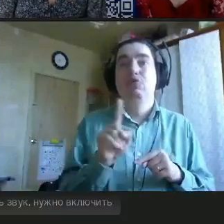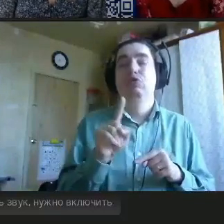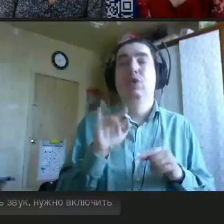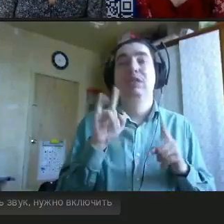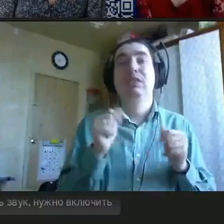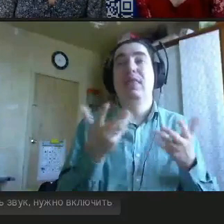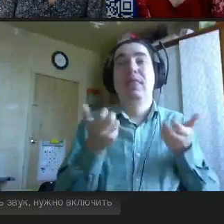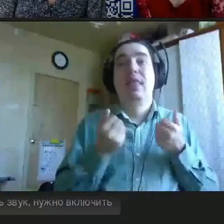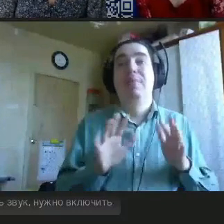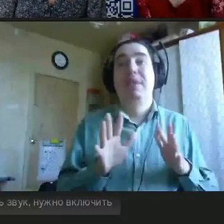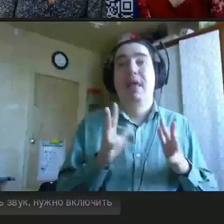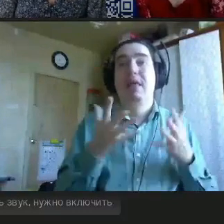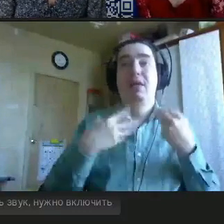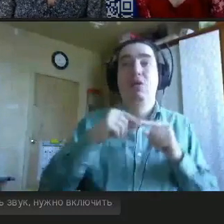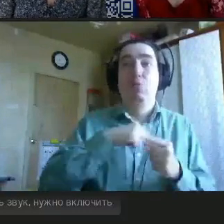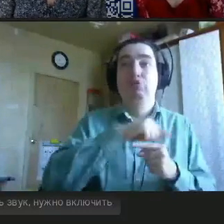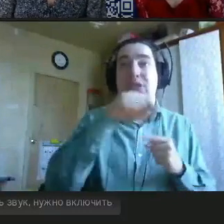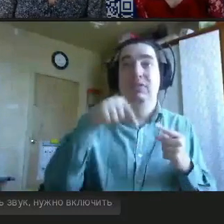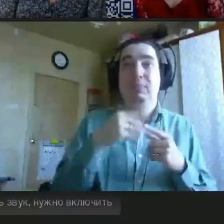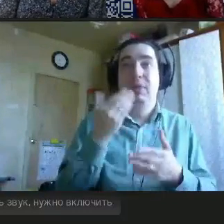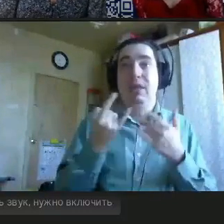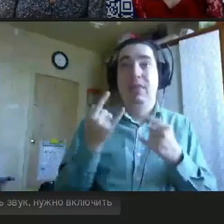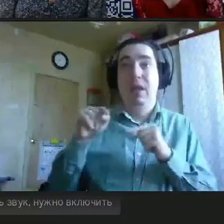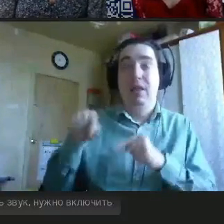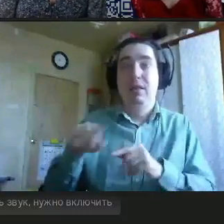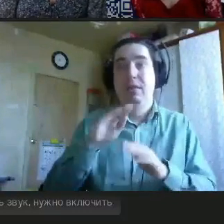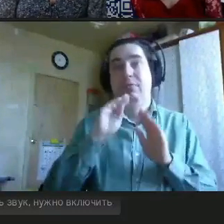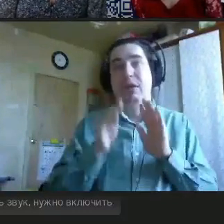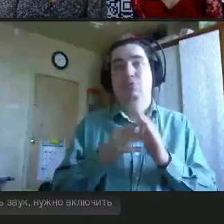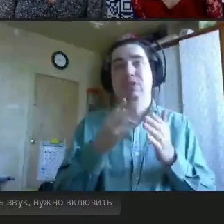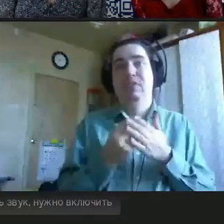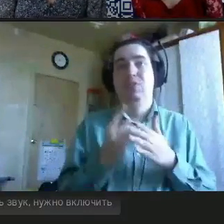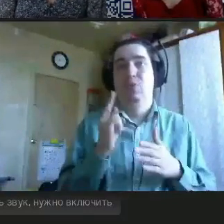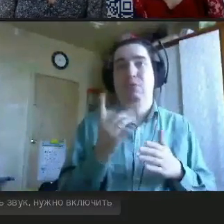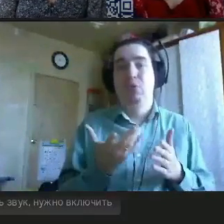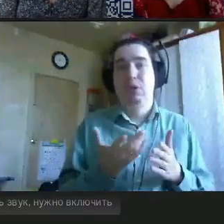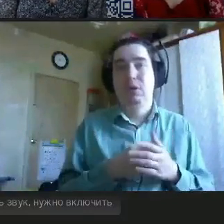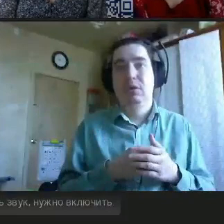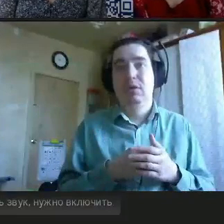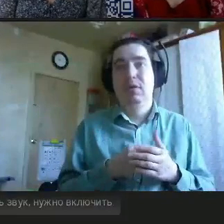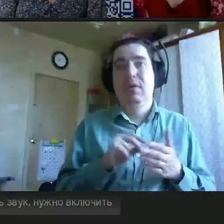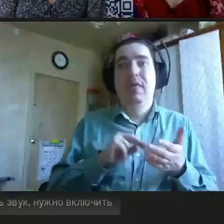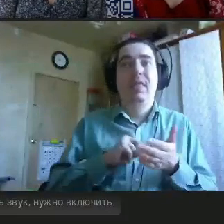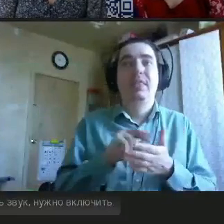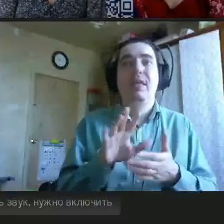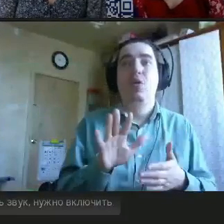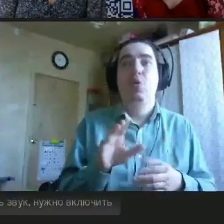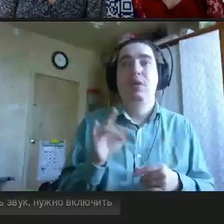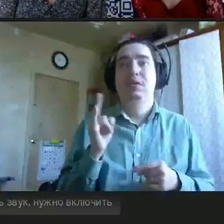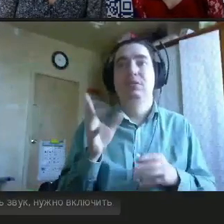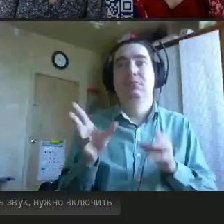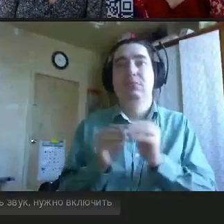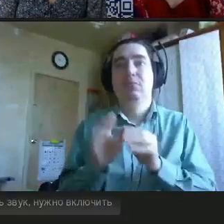детей дома, закрывают их дома в таком неутрированном формате, не ходят с ними гулять, например, в